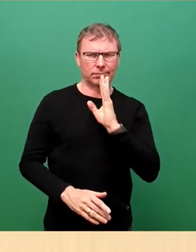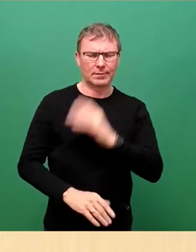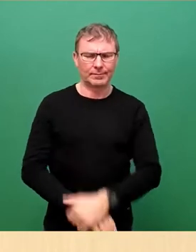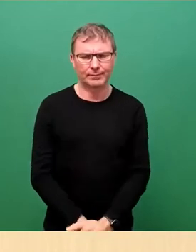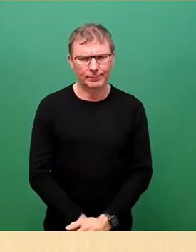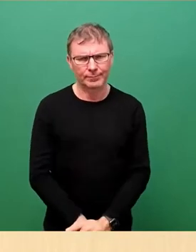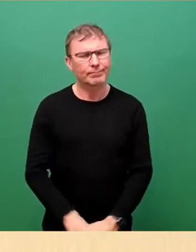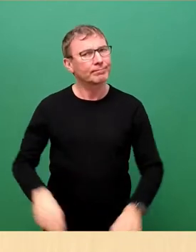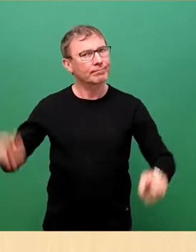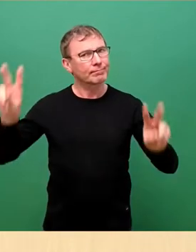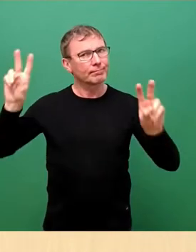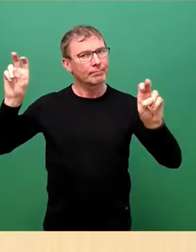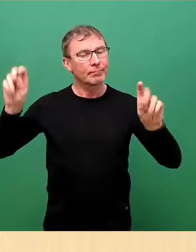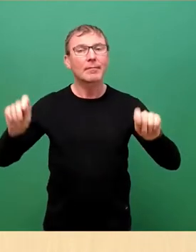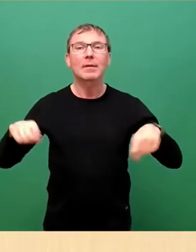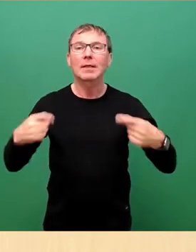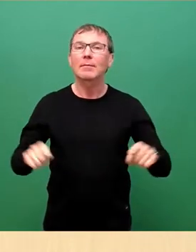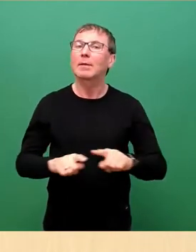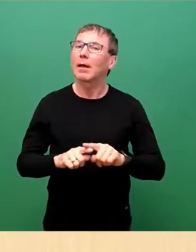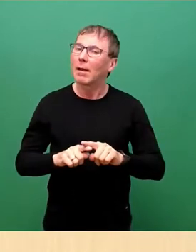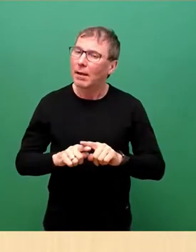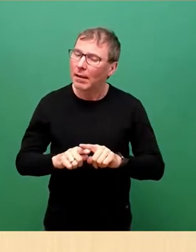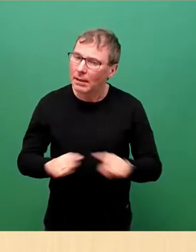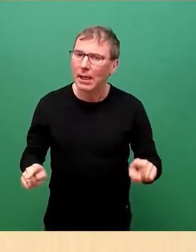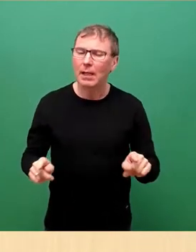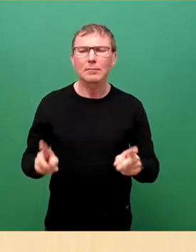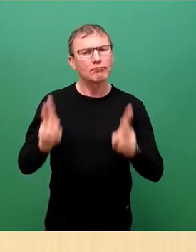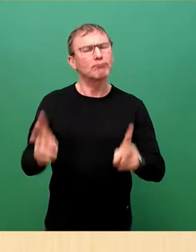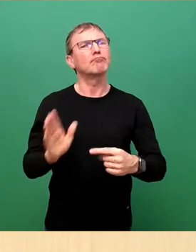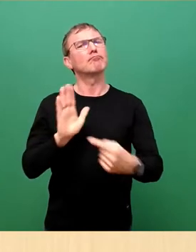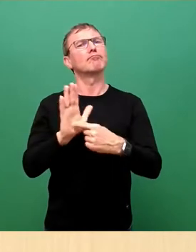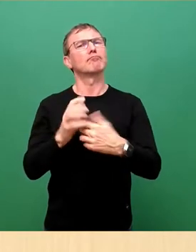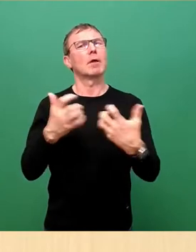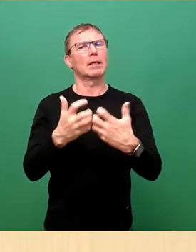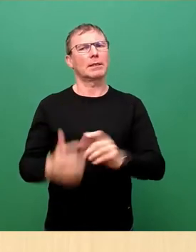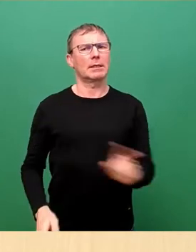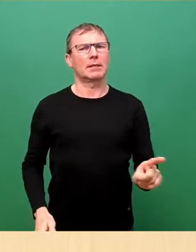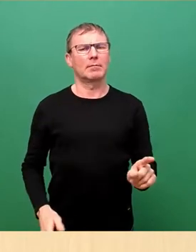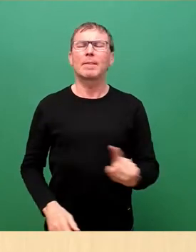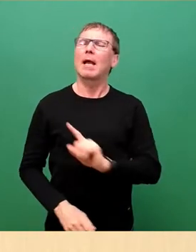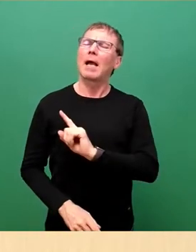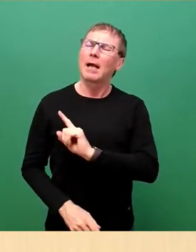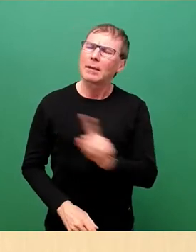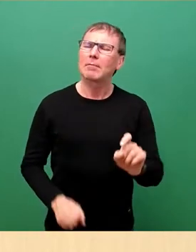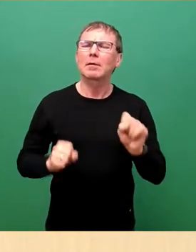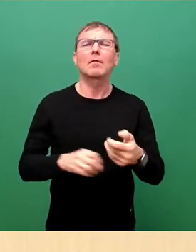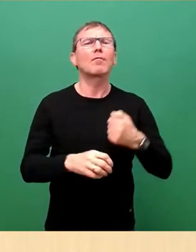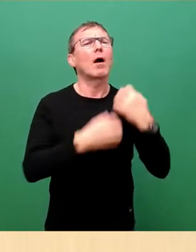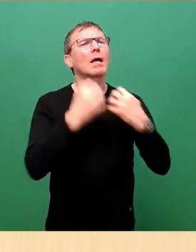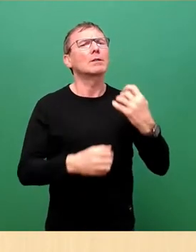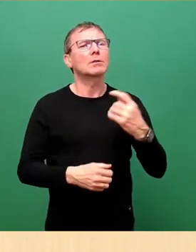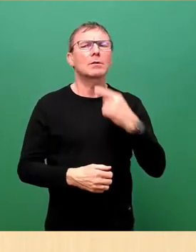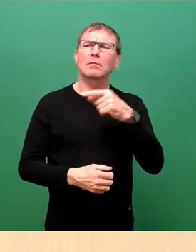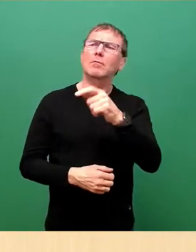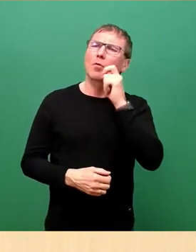Es gibt keine Rechtfertigung für diesen Krieg. Niemand kann vor der Geschichte rechtfertigen, was in der Ukraine geschieht.